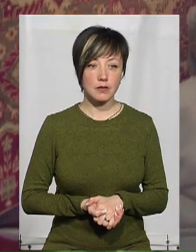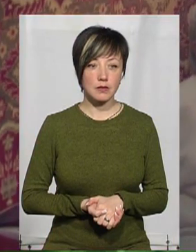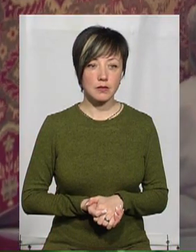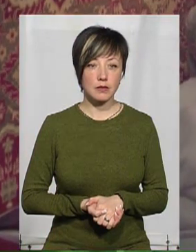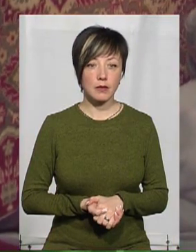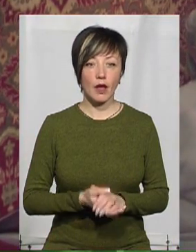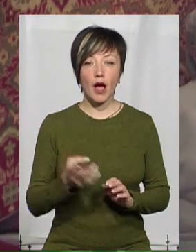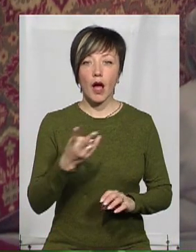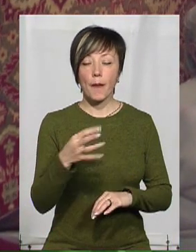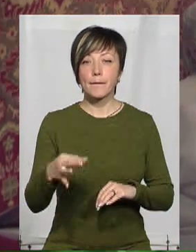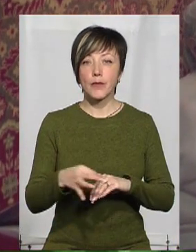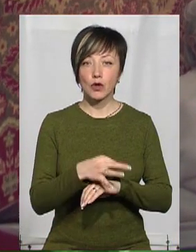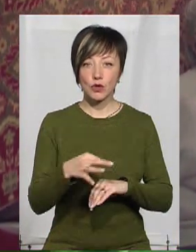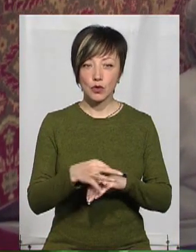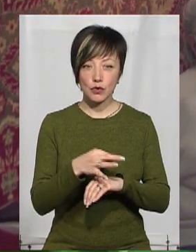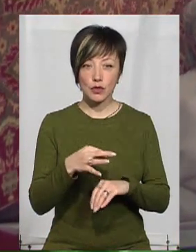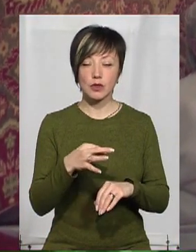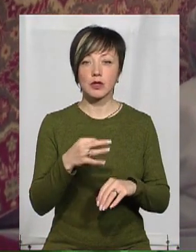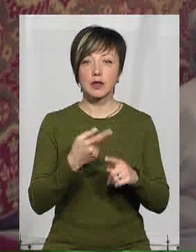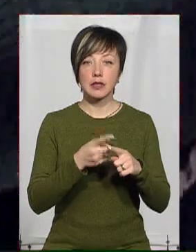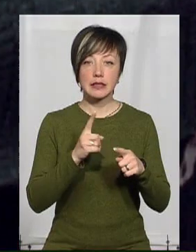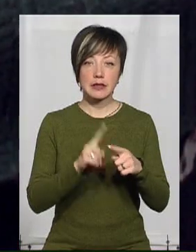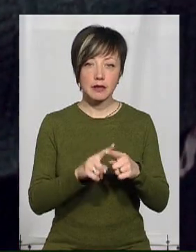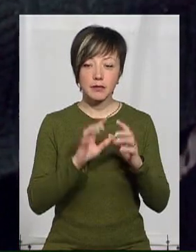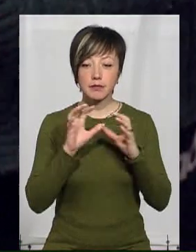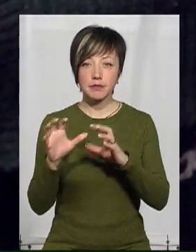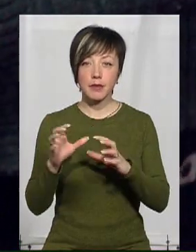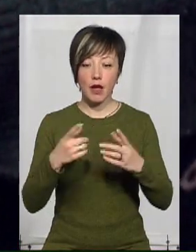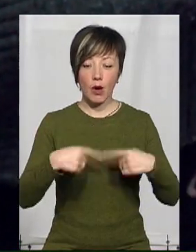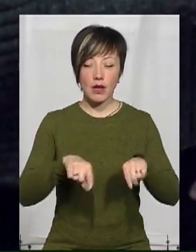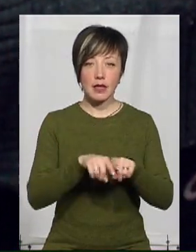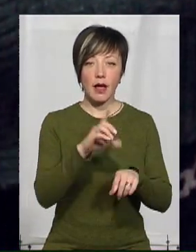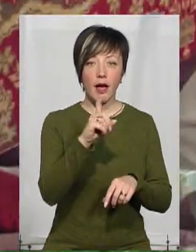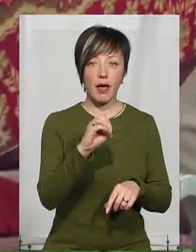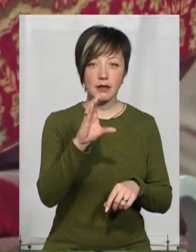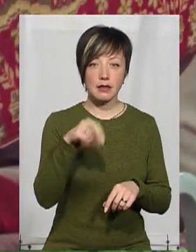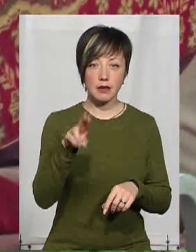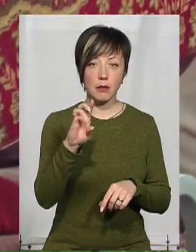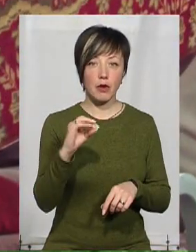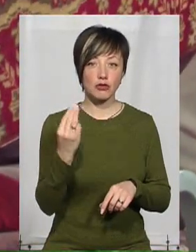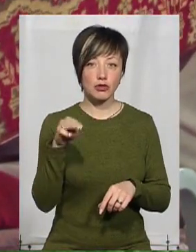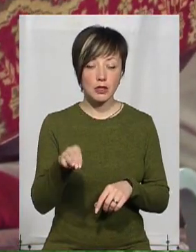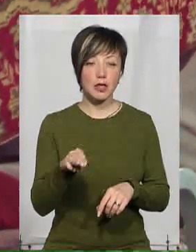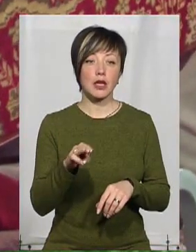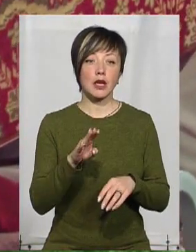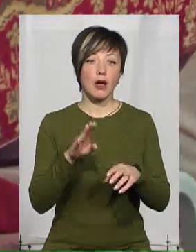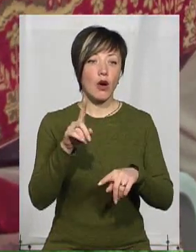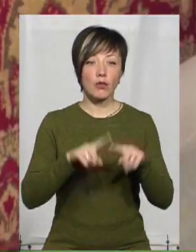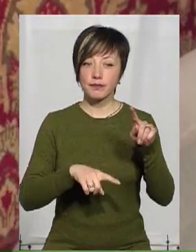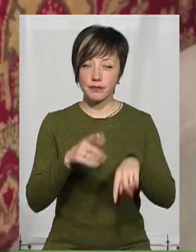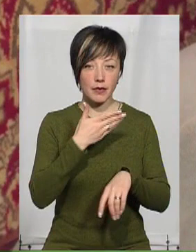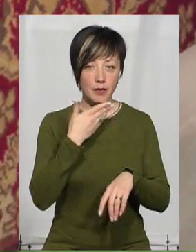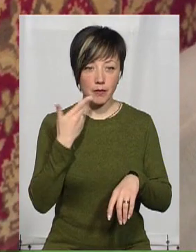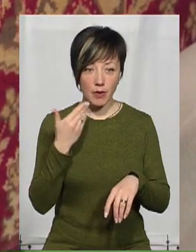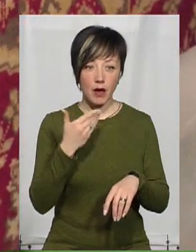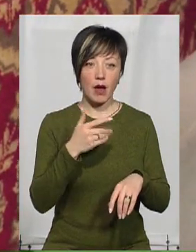Подружжя Вірєтіних – підопічні Хмельницького центру ХСНБ. Вони не мають місця родичів, які могли б їм допомогти. Жінка пересувається квартирою на ходунках,